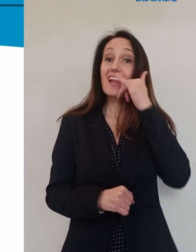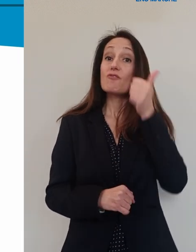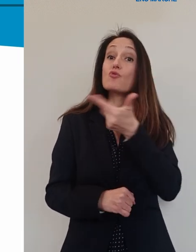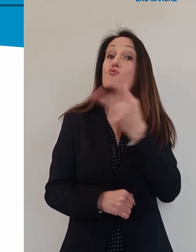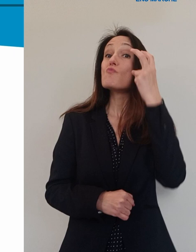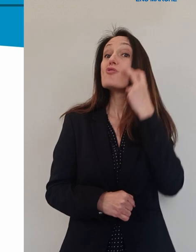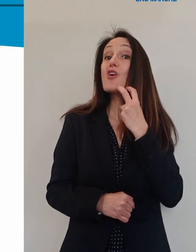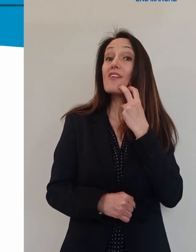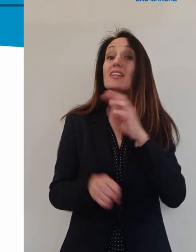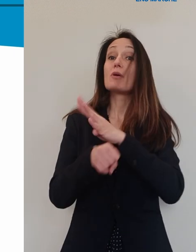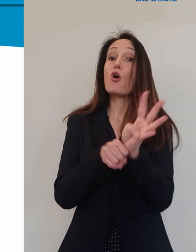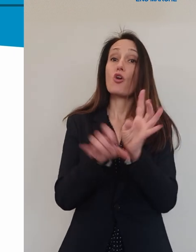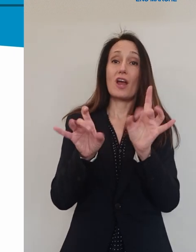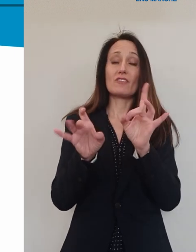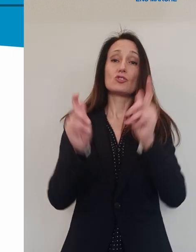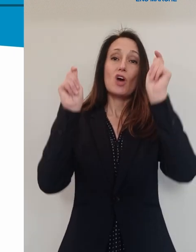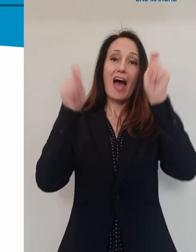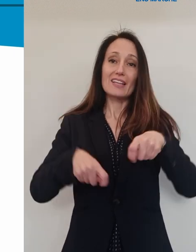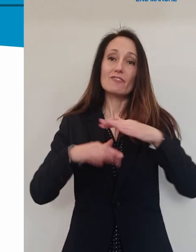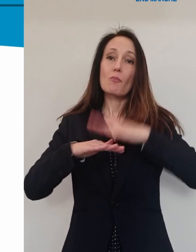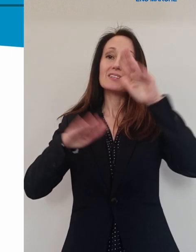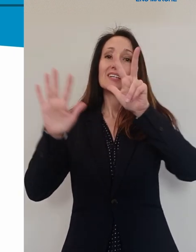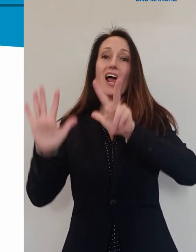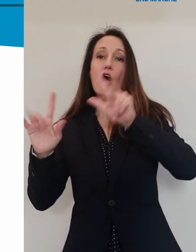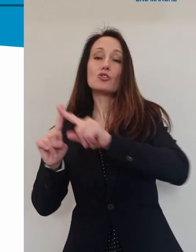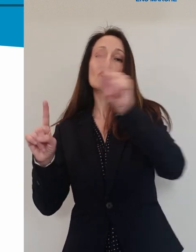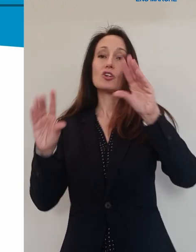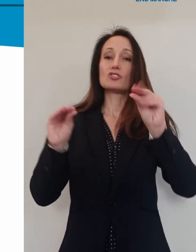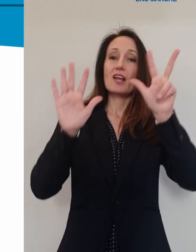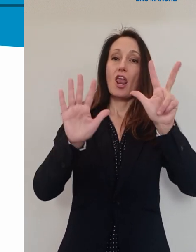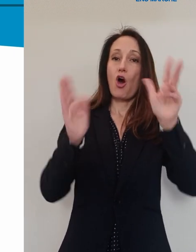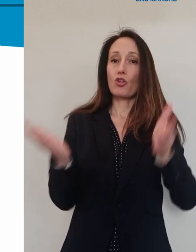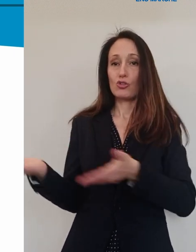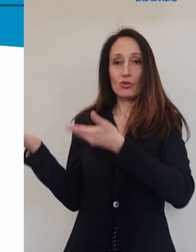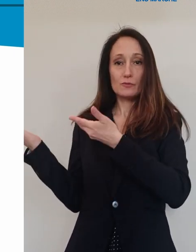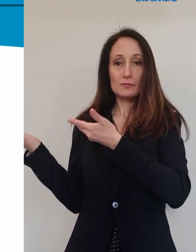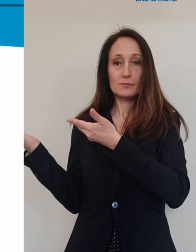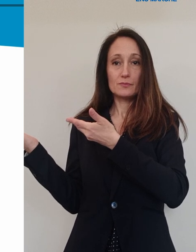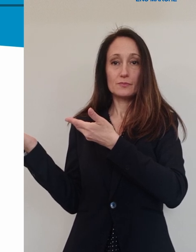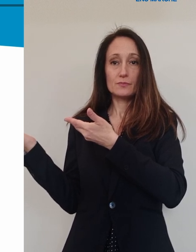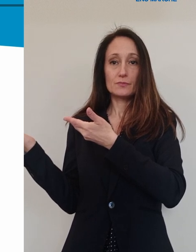-9366-77. 7-8양-7-8-8